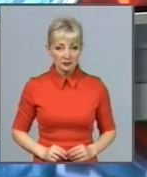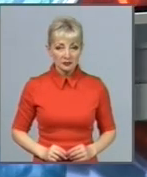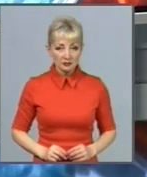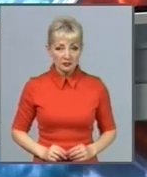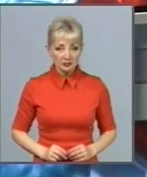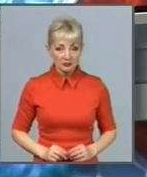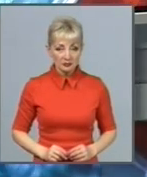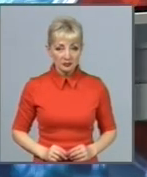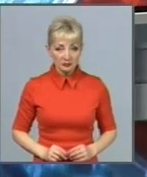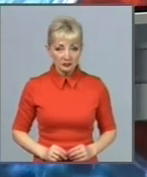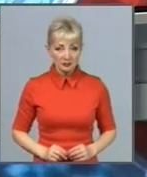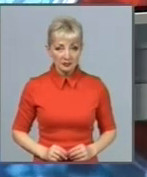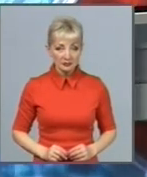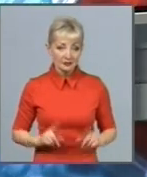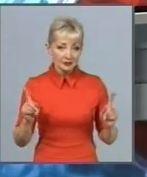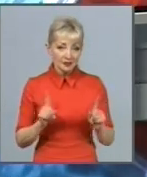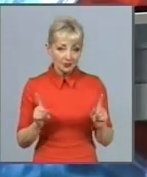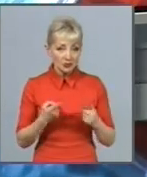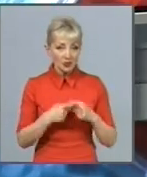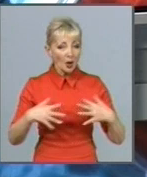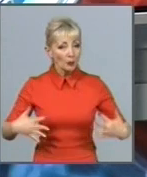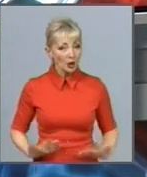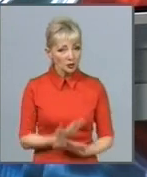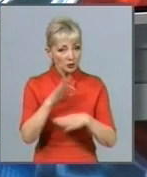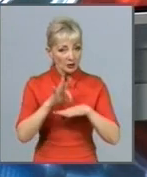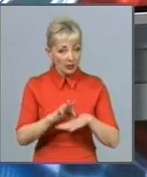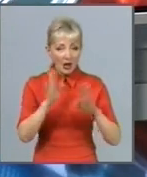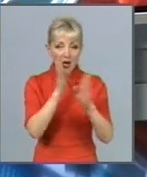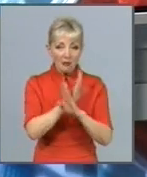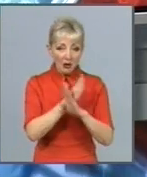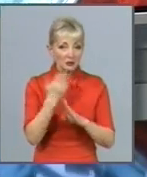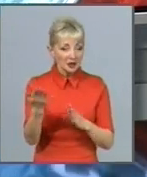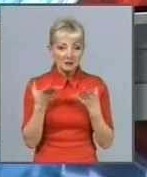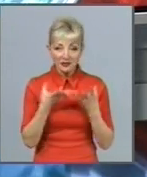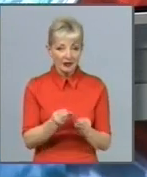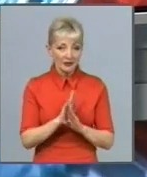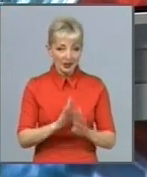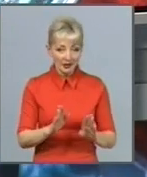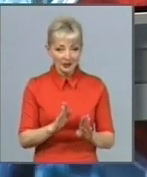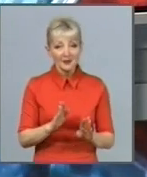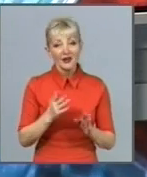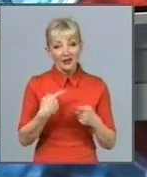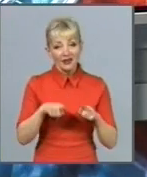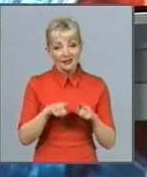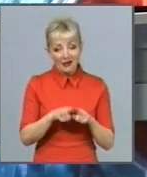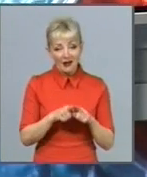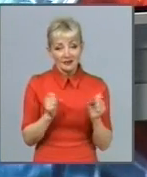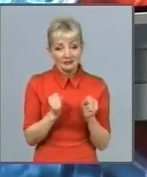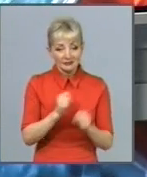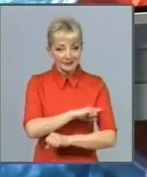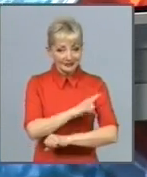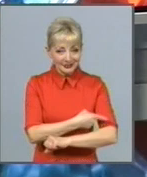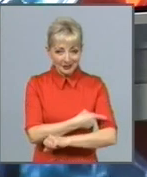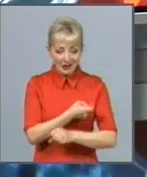Що ж до простудних захворювань, то погода їм не сприяє. Принаймні, перемерзати не змушує. Люти також